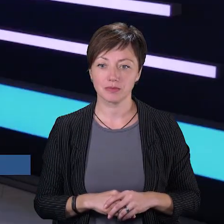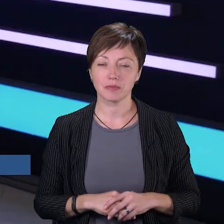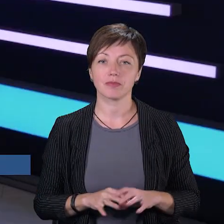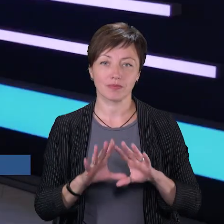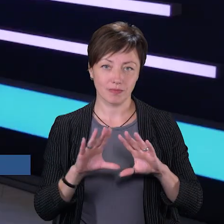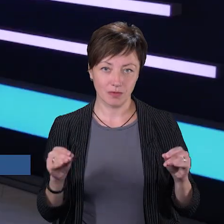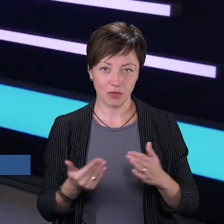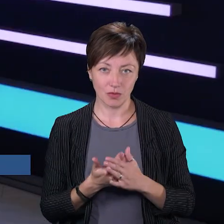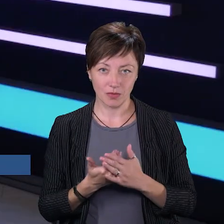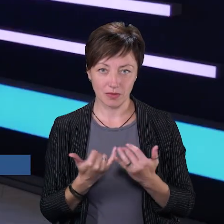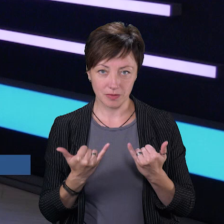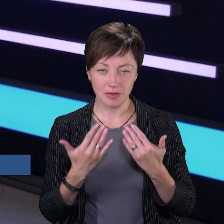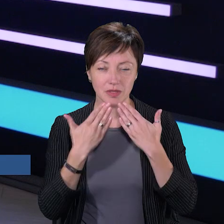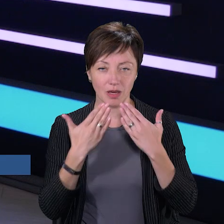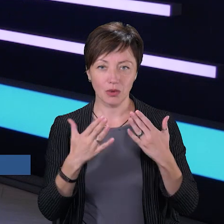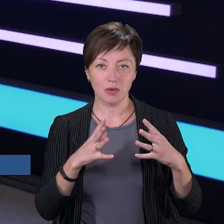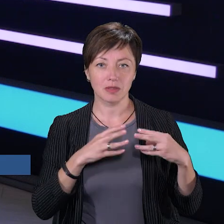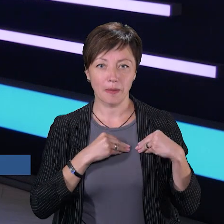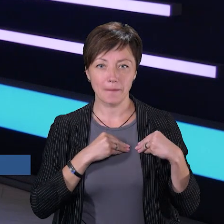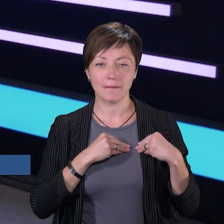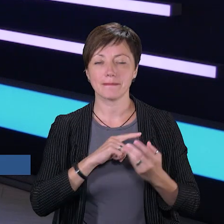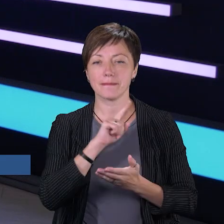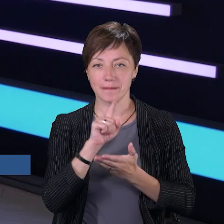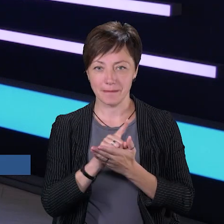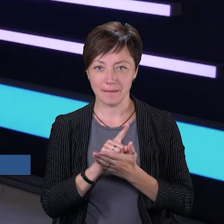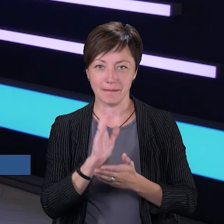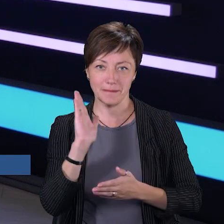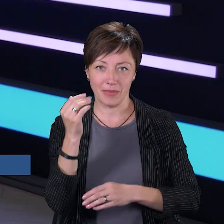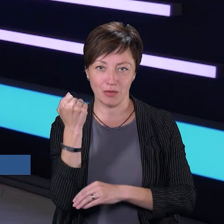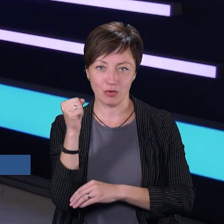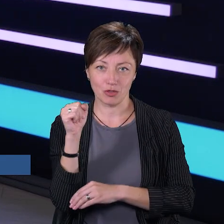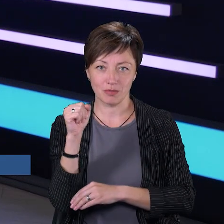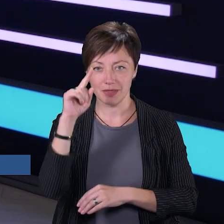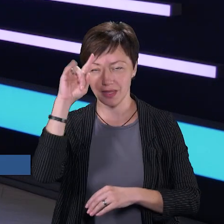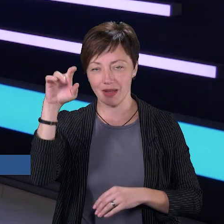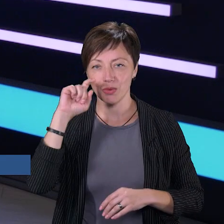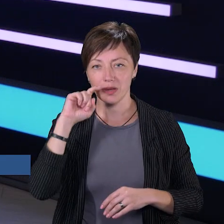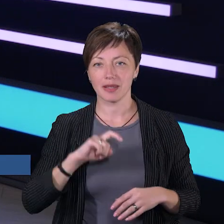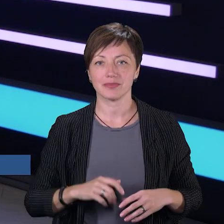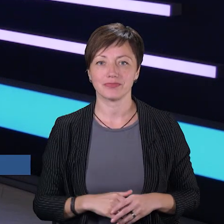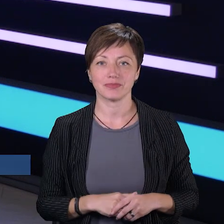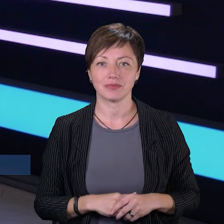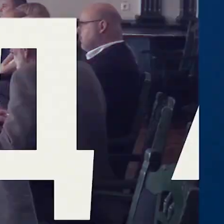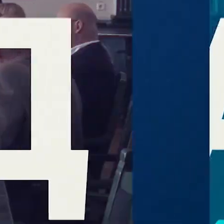Це всі новини на цю мить. Дякуємо, що ви з нами. Разом, неодмінно переможемо. Слава Україні!